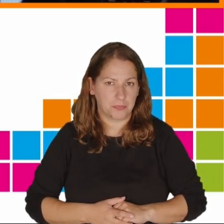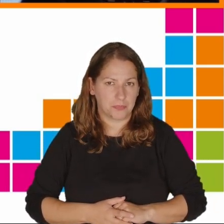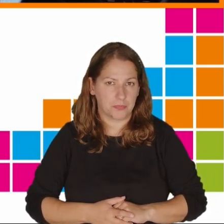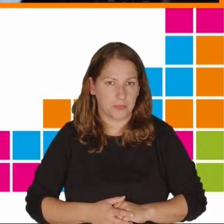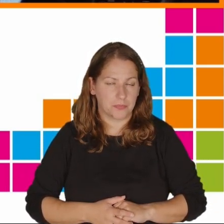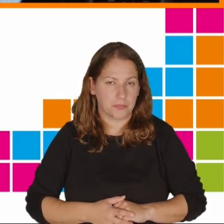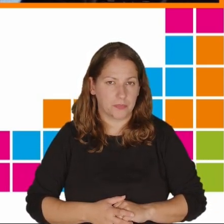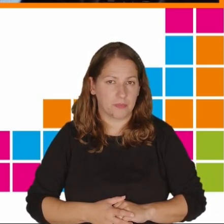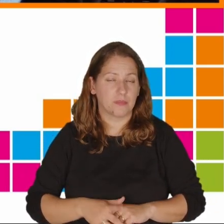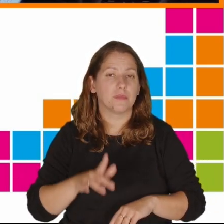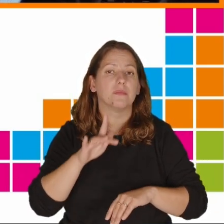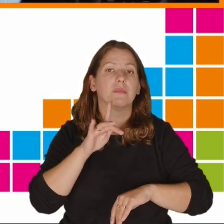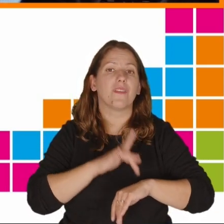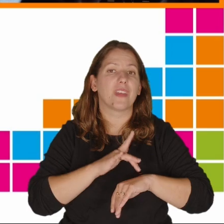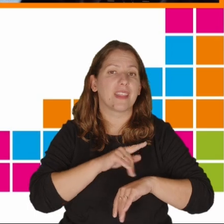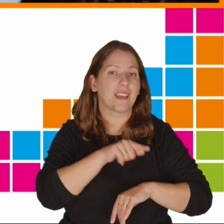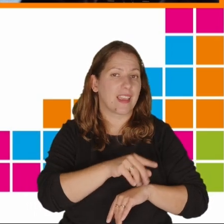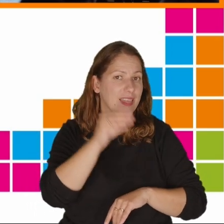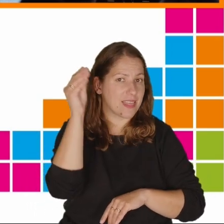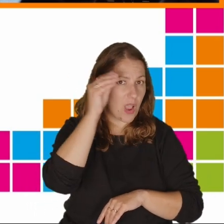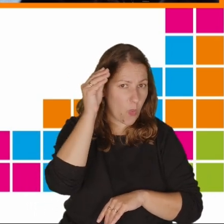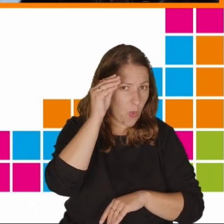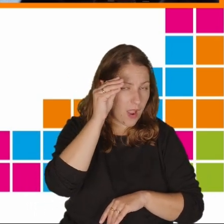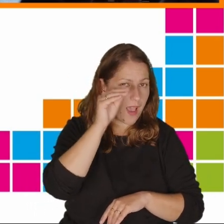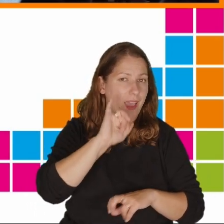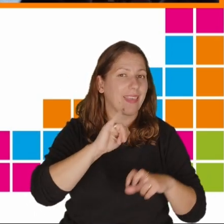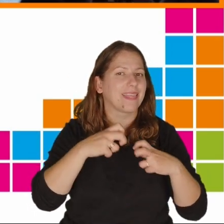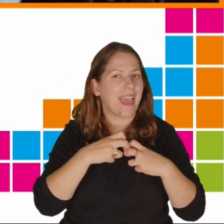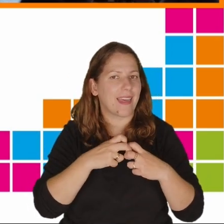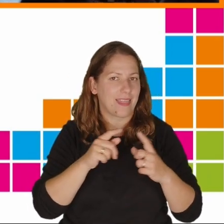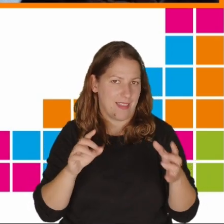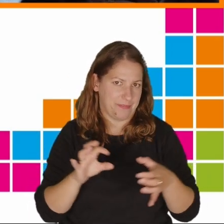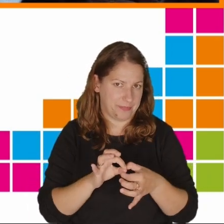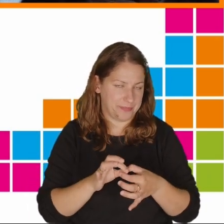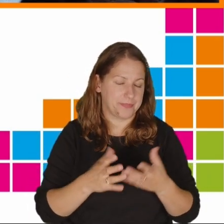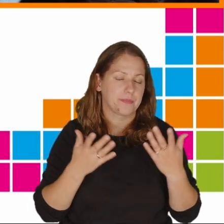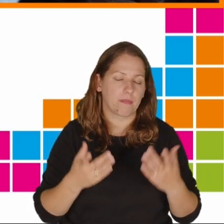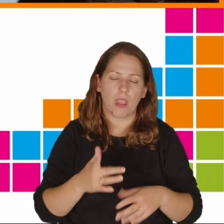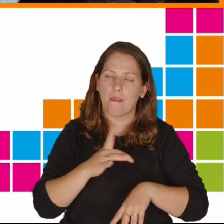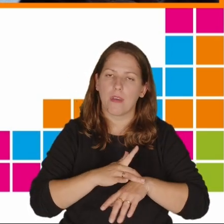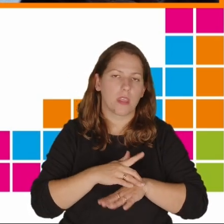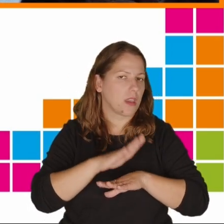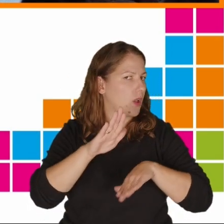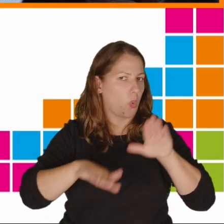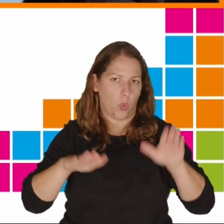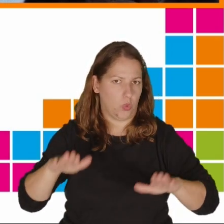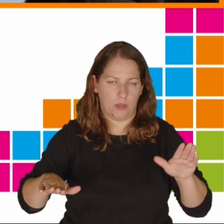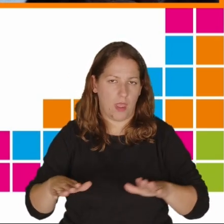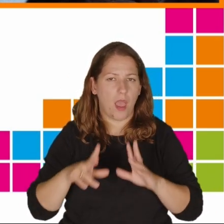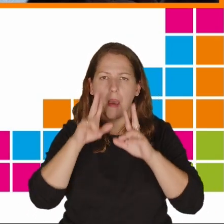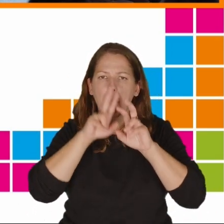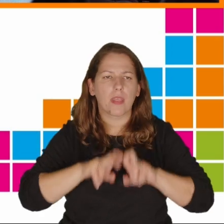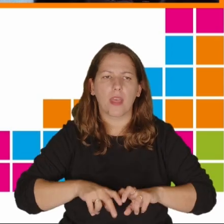Jeśli chodzi o wyniki w nauce i internet, wyniki mogą być różne, badanie nie